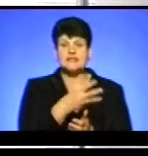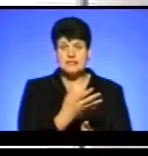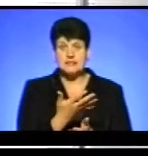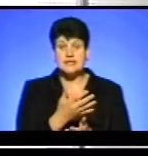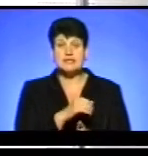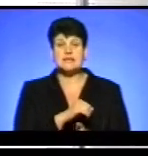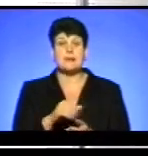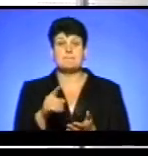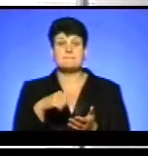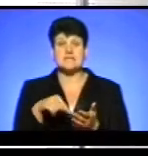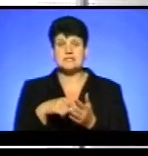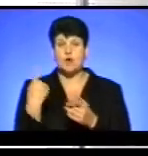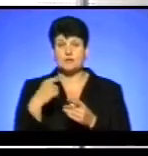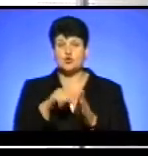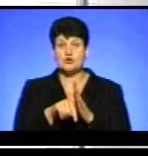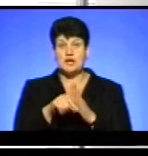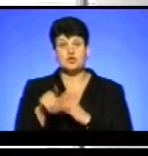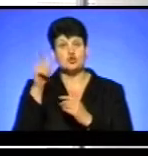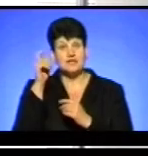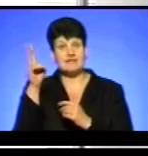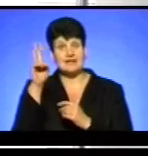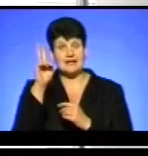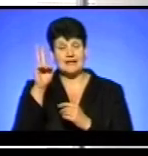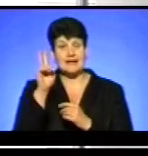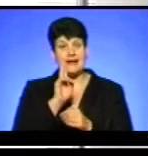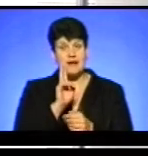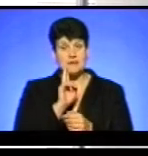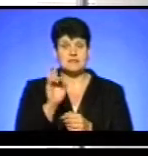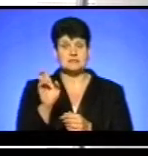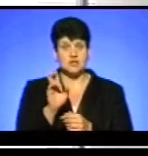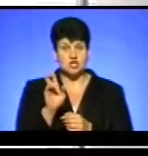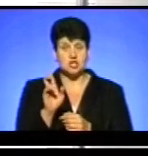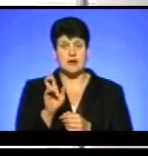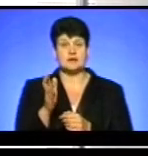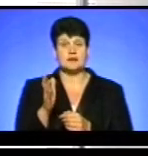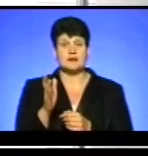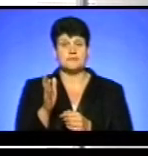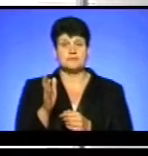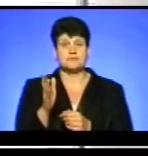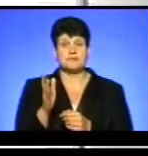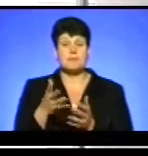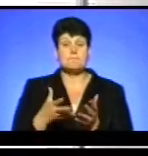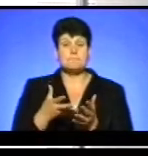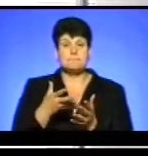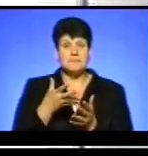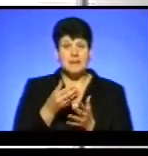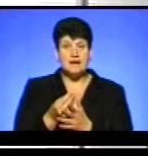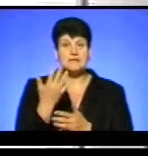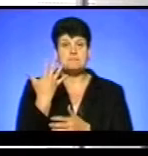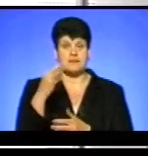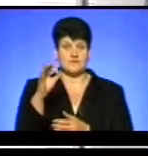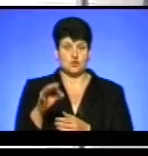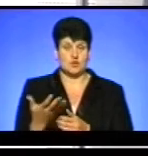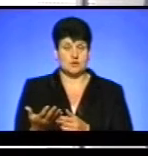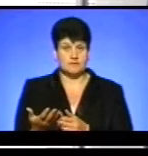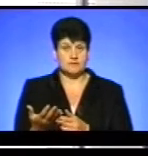міста обласного значення, Чортків, Кременець і Бережани, ще є Козівський район з районів, платять цю надбавку розміри 5%.